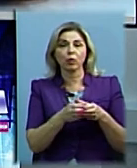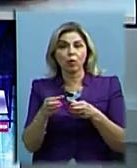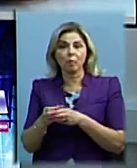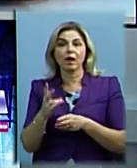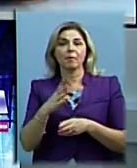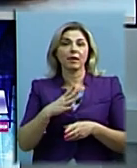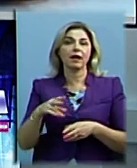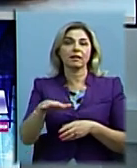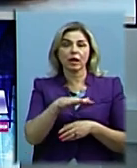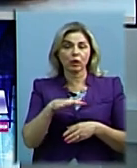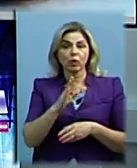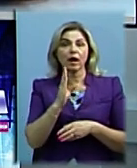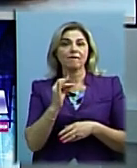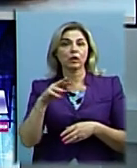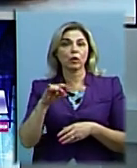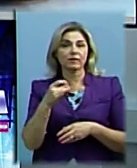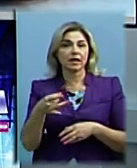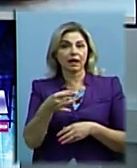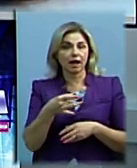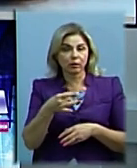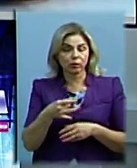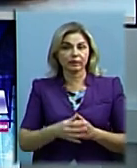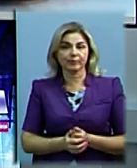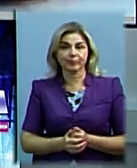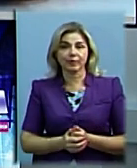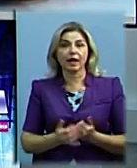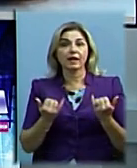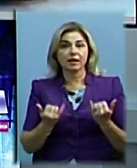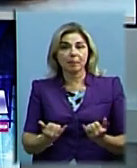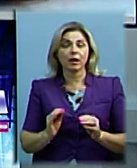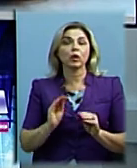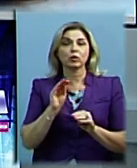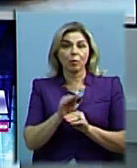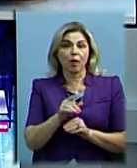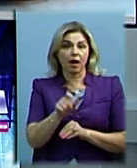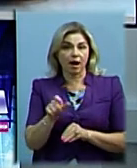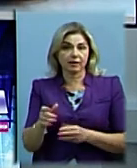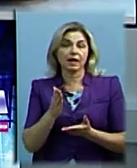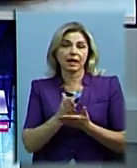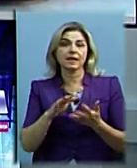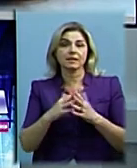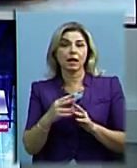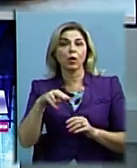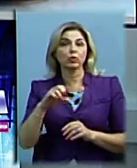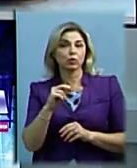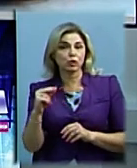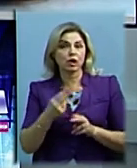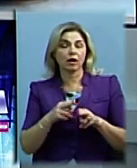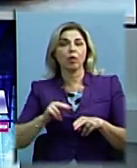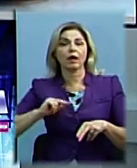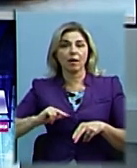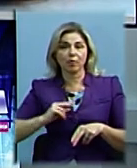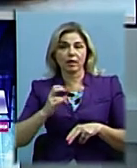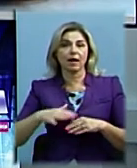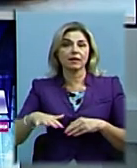території Вітовського району – Галуцинове та Первомайське. Відтепер додаткові кадри є у селі Луч, які функціонуватимуть на